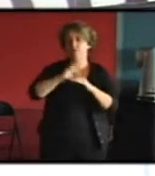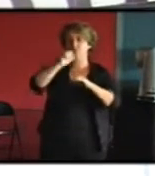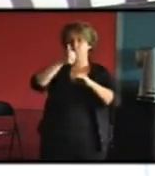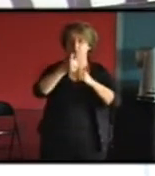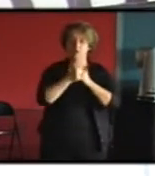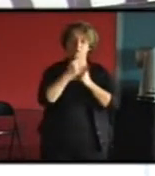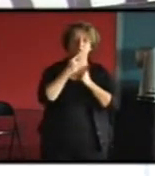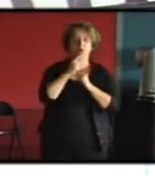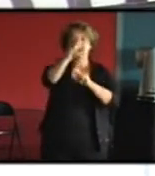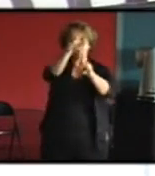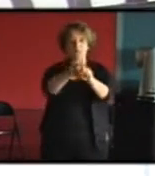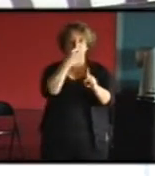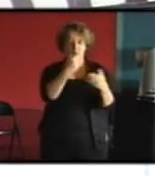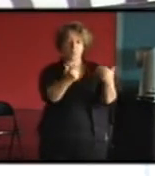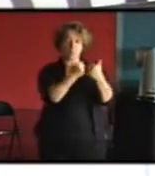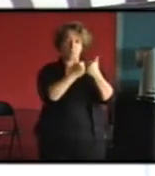travaux c'est à dire que